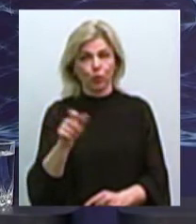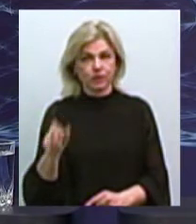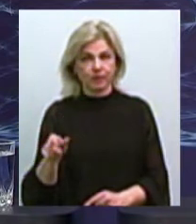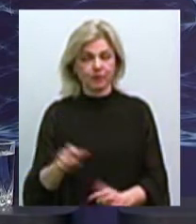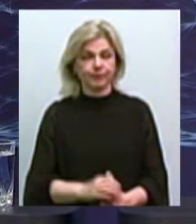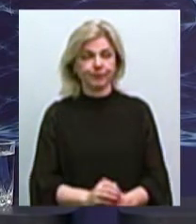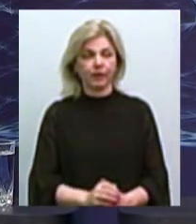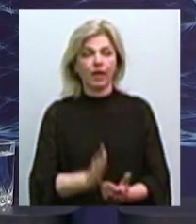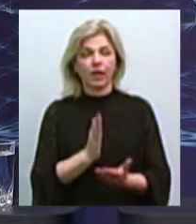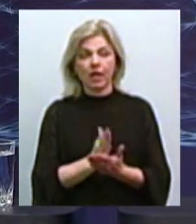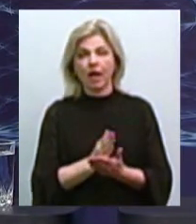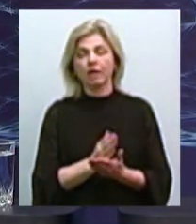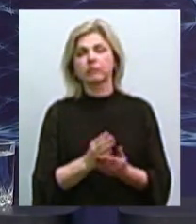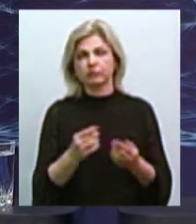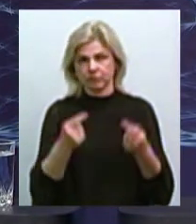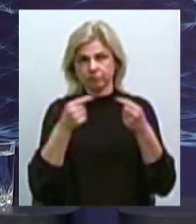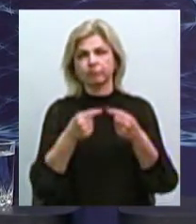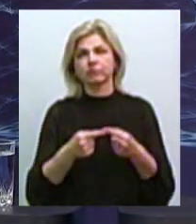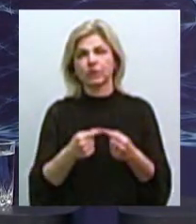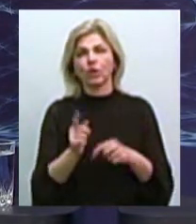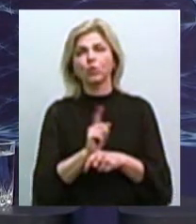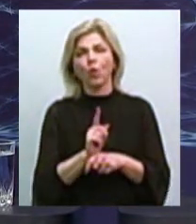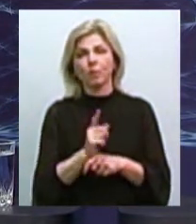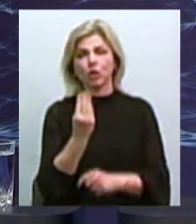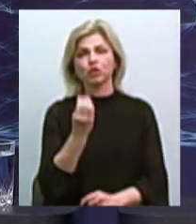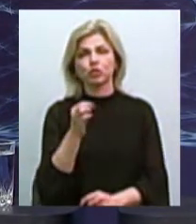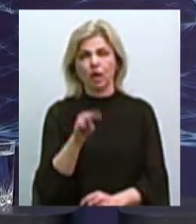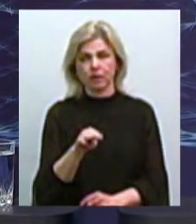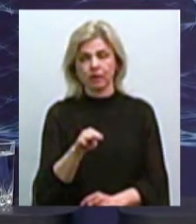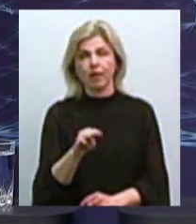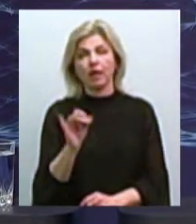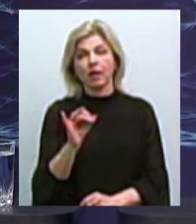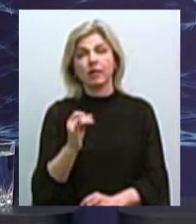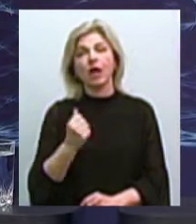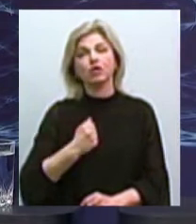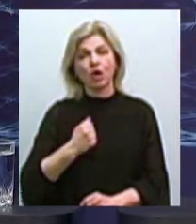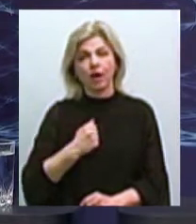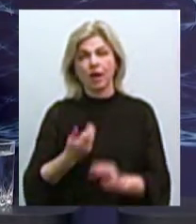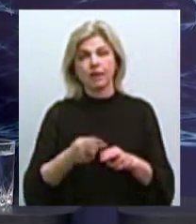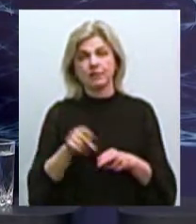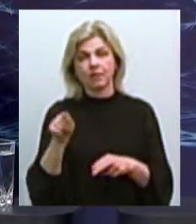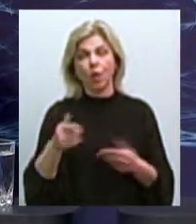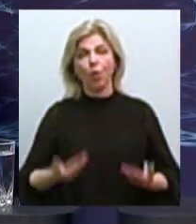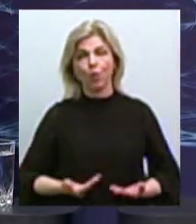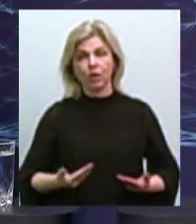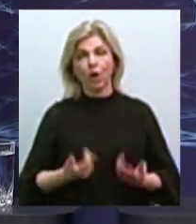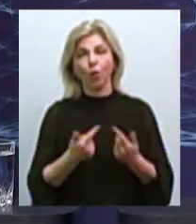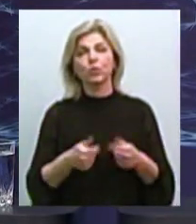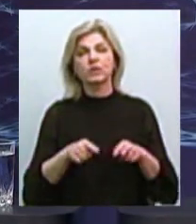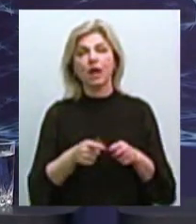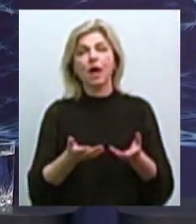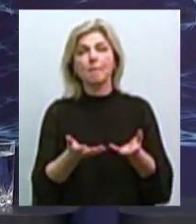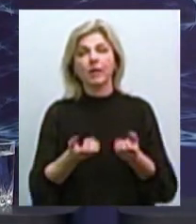відповідні типові штати і для них є відповідна кількість осіб. На жаль, ця комунальна установа приймає